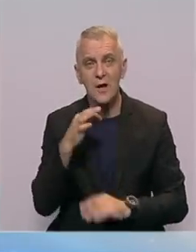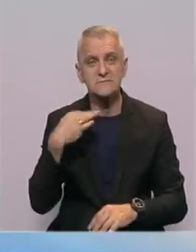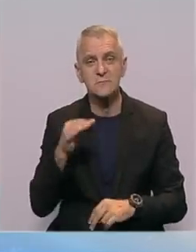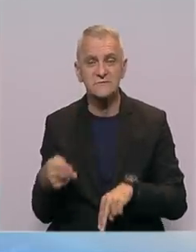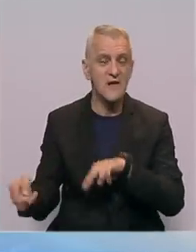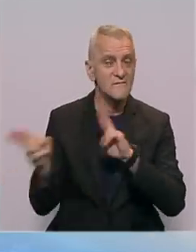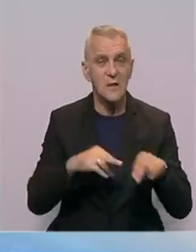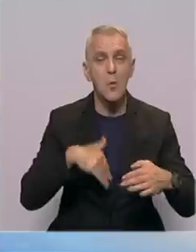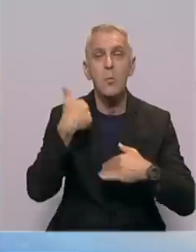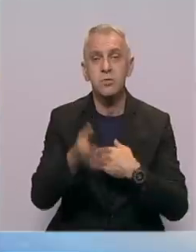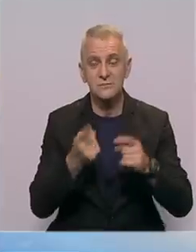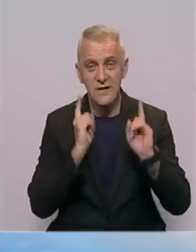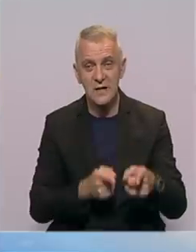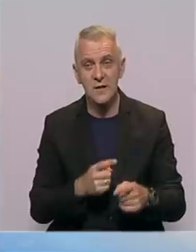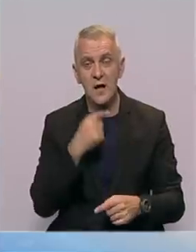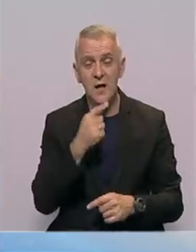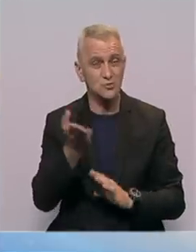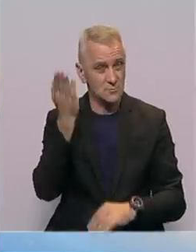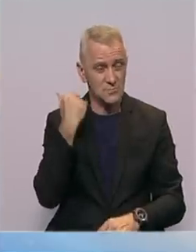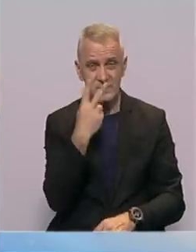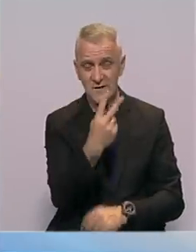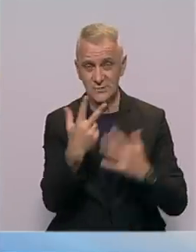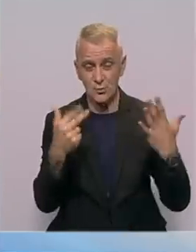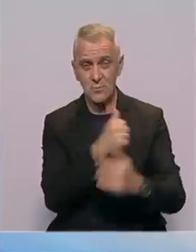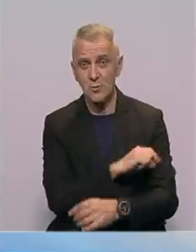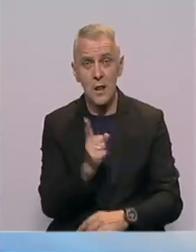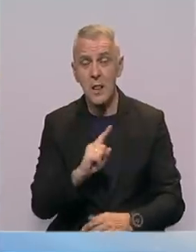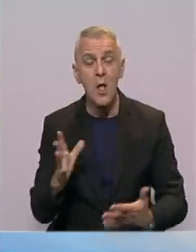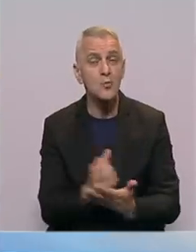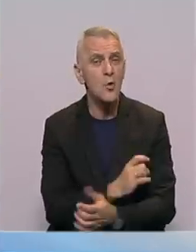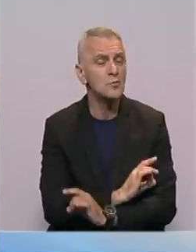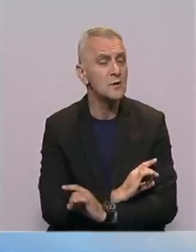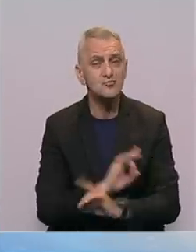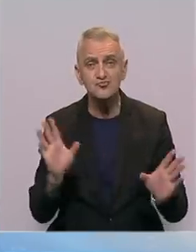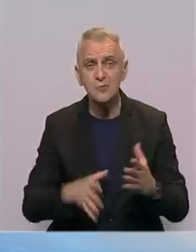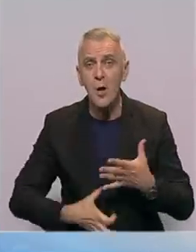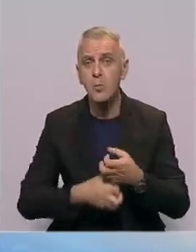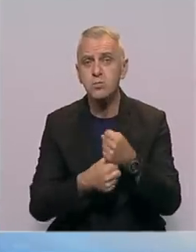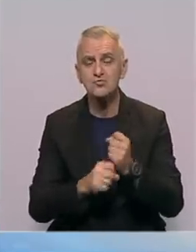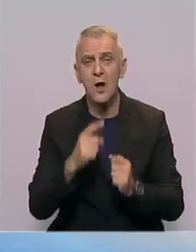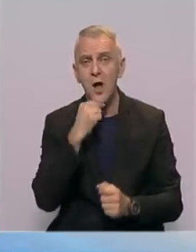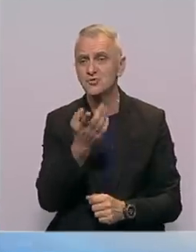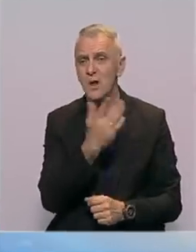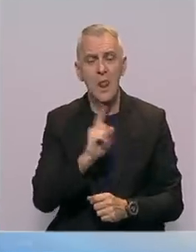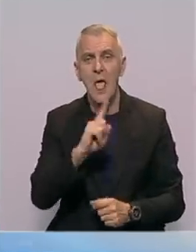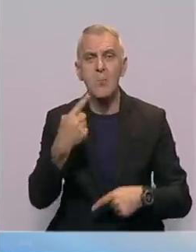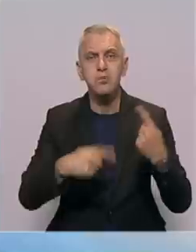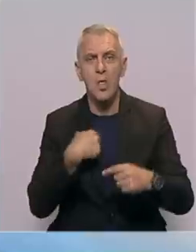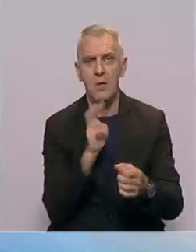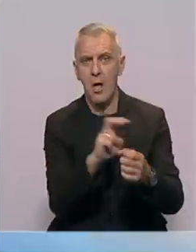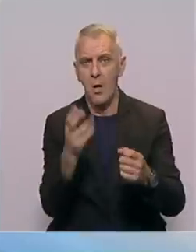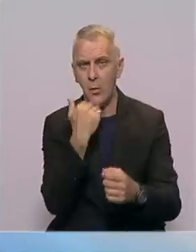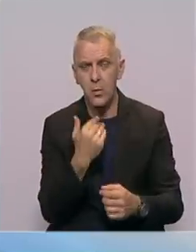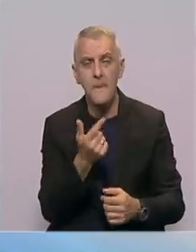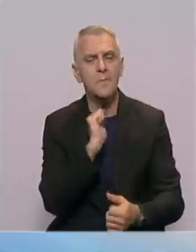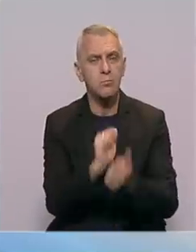se vraća nakon rata. Kaže da u minulih 28 godina nije dobio nikakvu podršku, jer nije pripadao nijednoj političkoj opciji, pa se